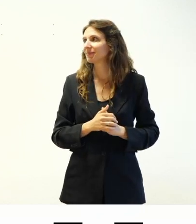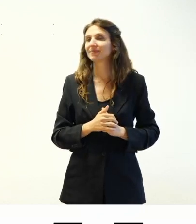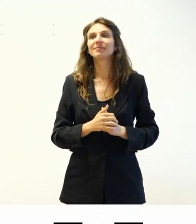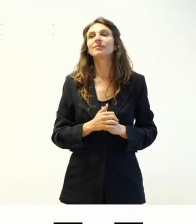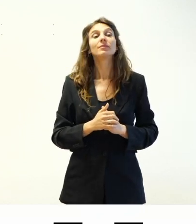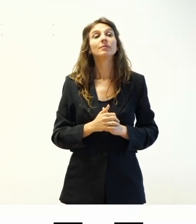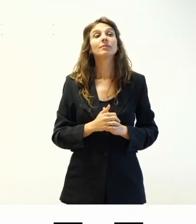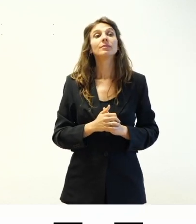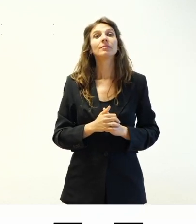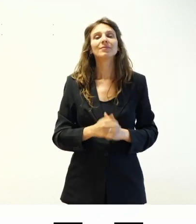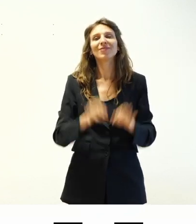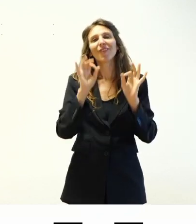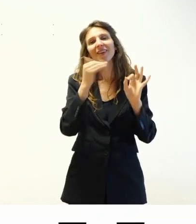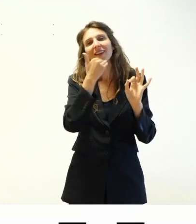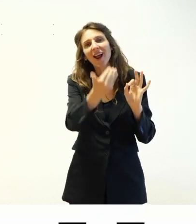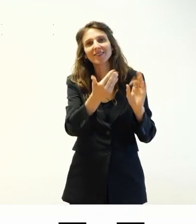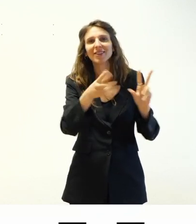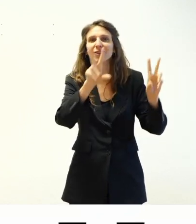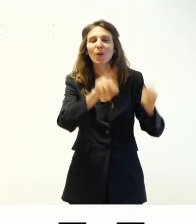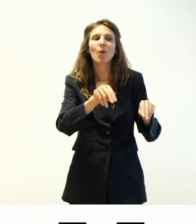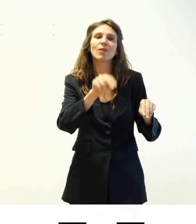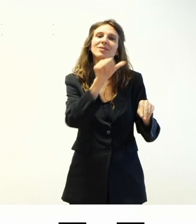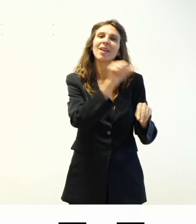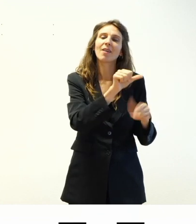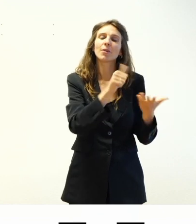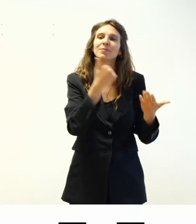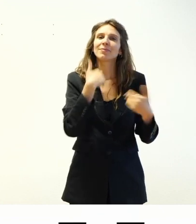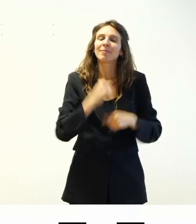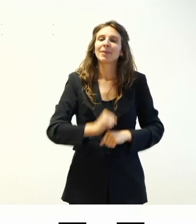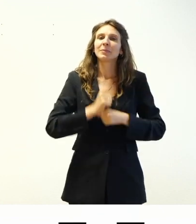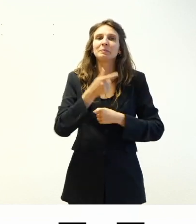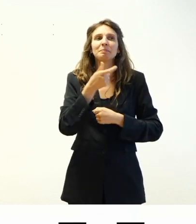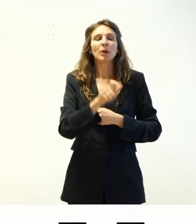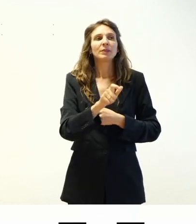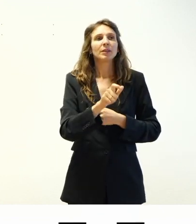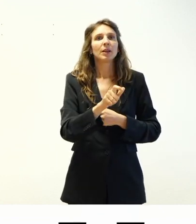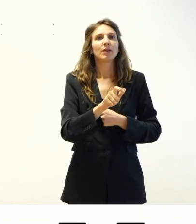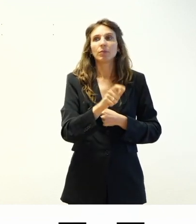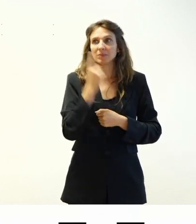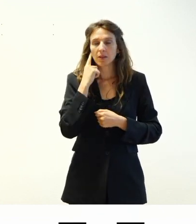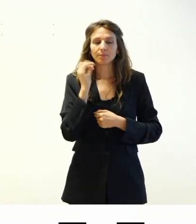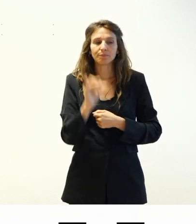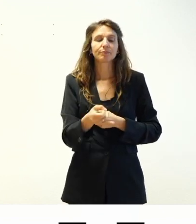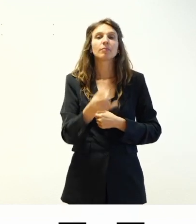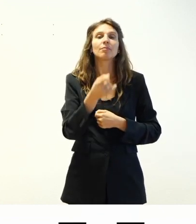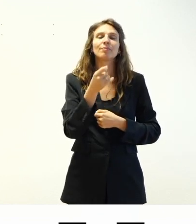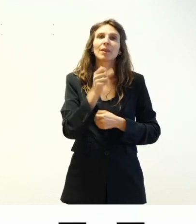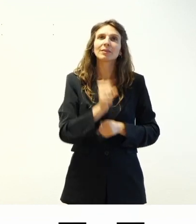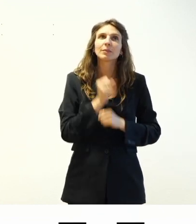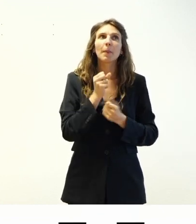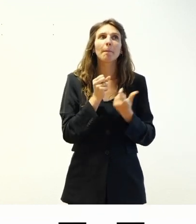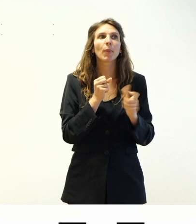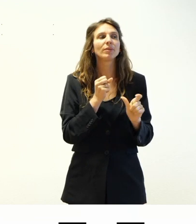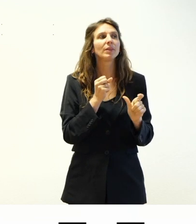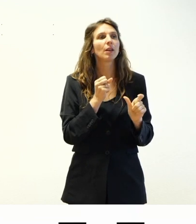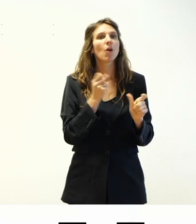ok e allora grazie ancora a Stefano tra l'altro mi dispiace perché mi sentite sì a me dispiace perché ci sono di solito